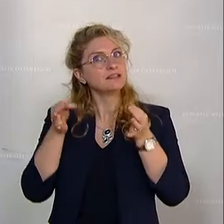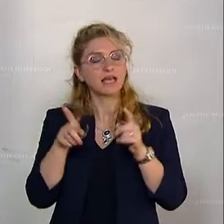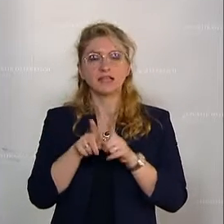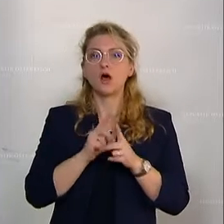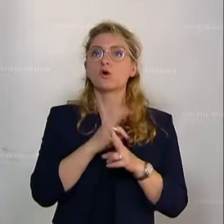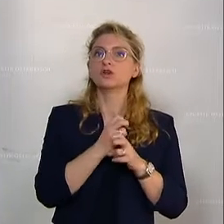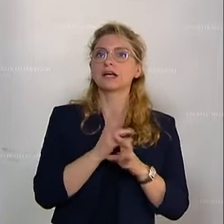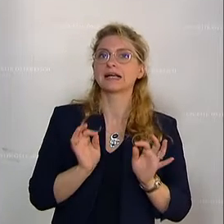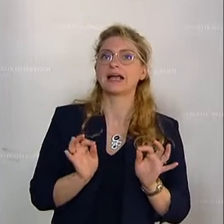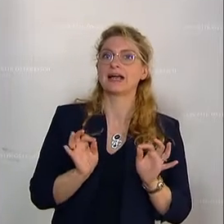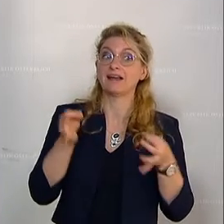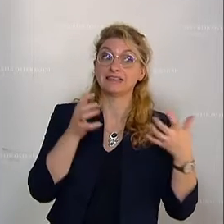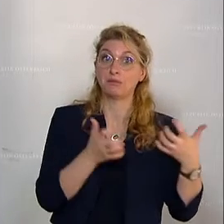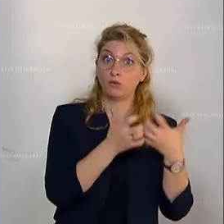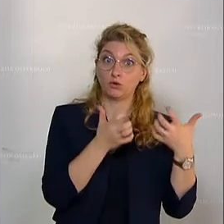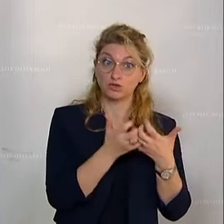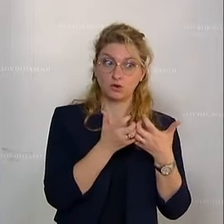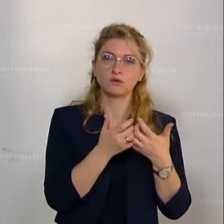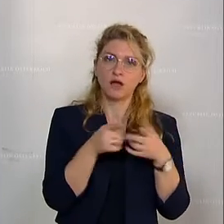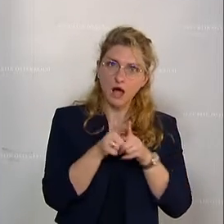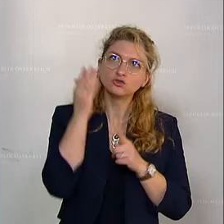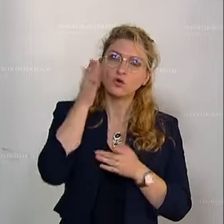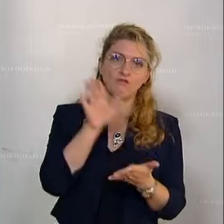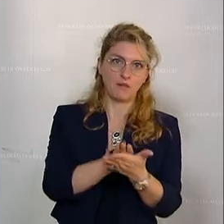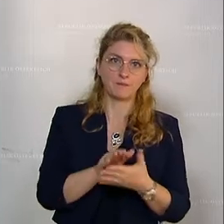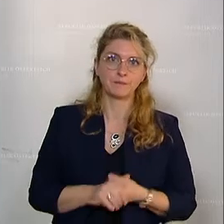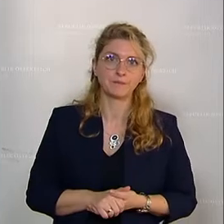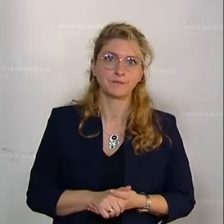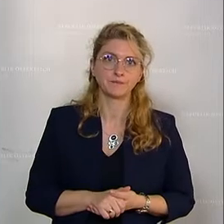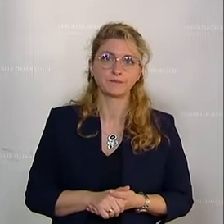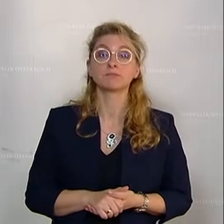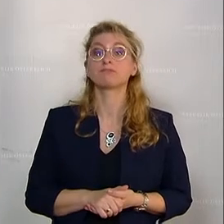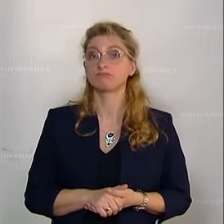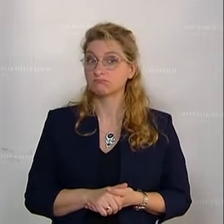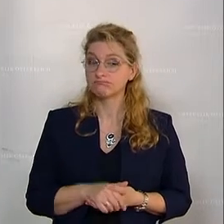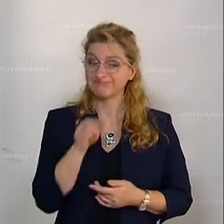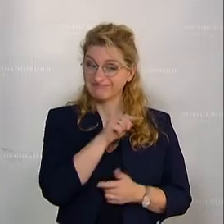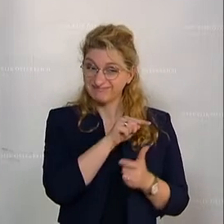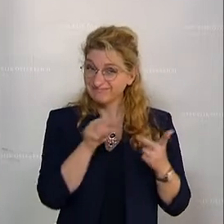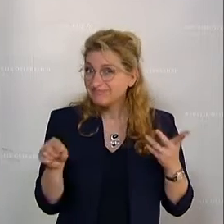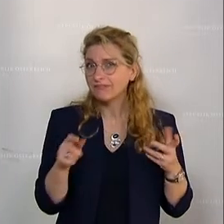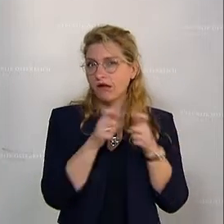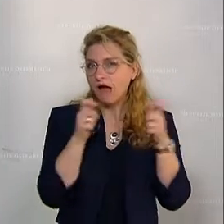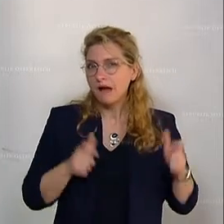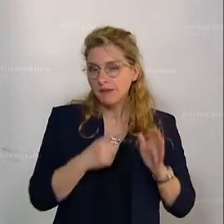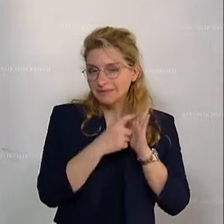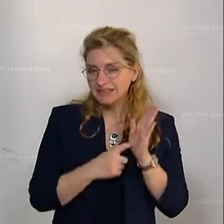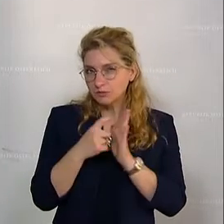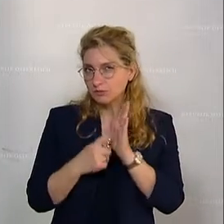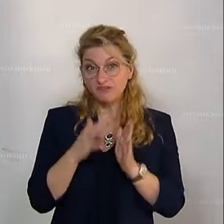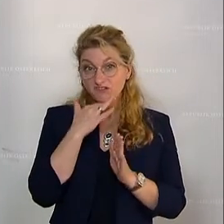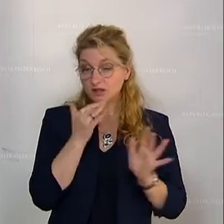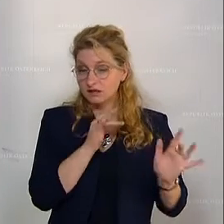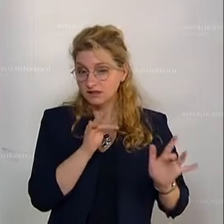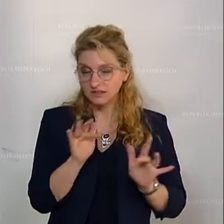Qualitätsproduktion Zukunft hat. Alle Rahmenbedingungen, viele Rahmenbedingungen